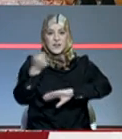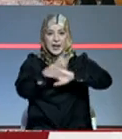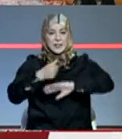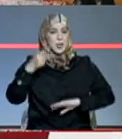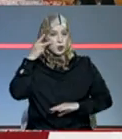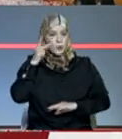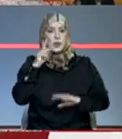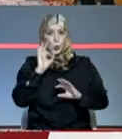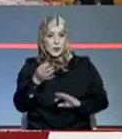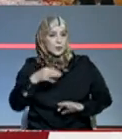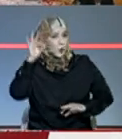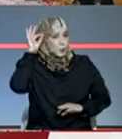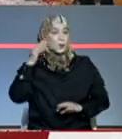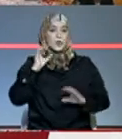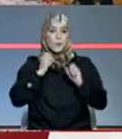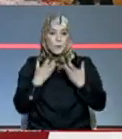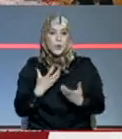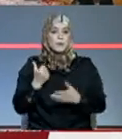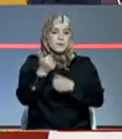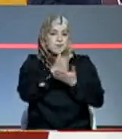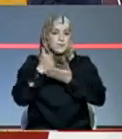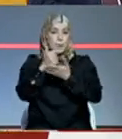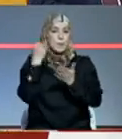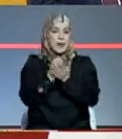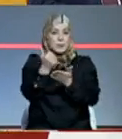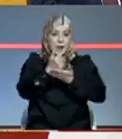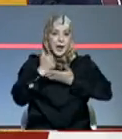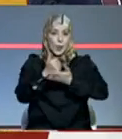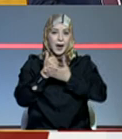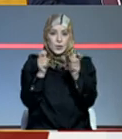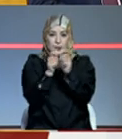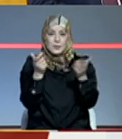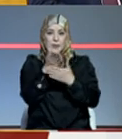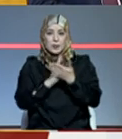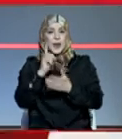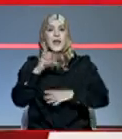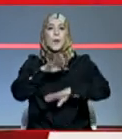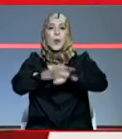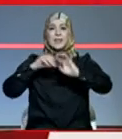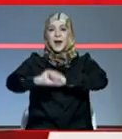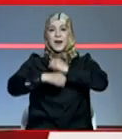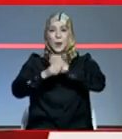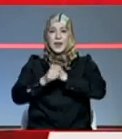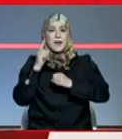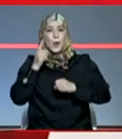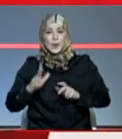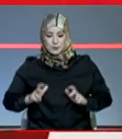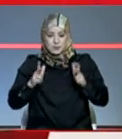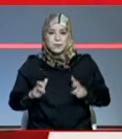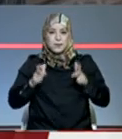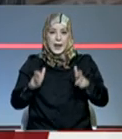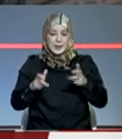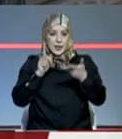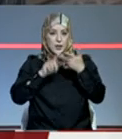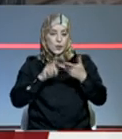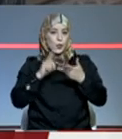الجمهورية عن تطلع تونس إلى مساهمة البنك في تمويل مشاريع كبرى على غرار مدينة الأغارب الصحية والقطار السريع من جانبه